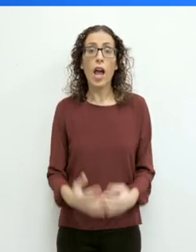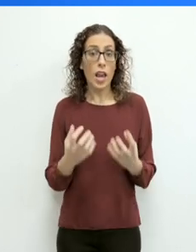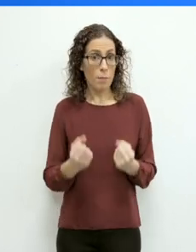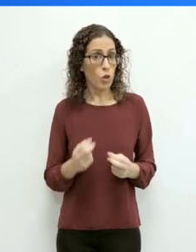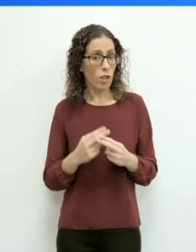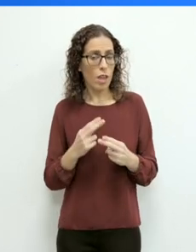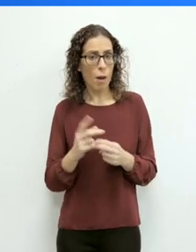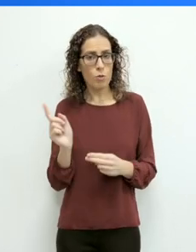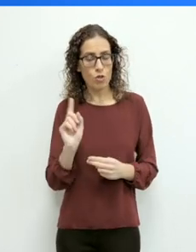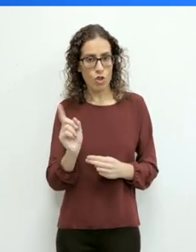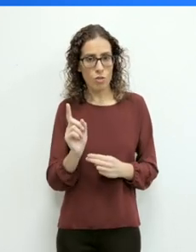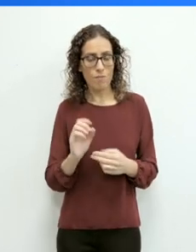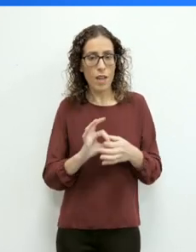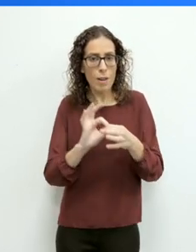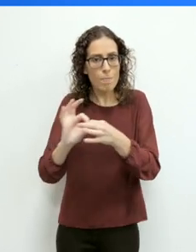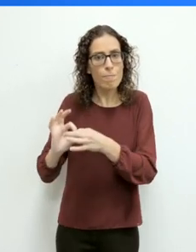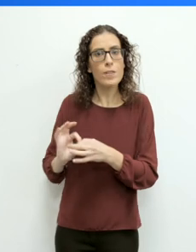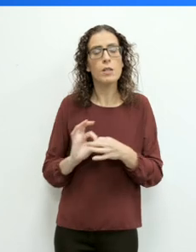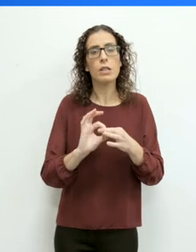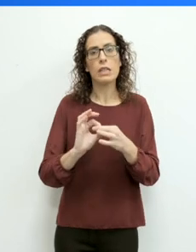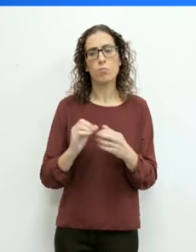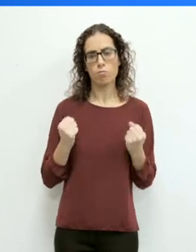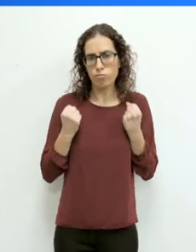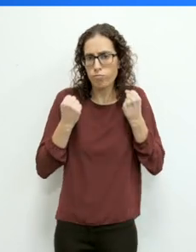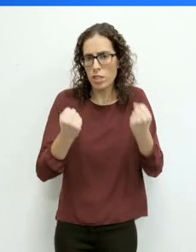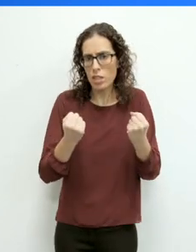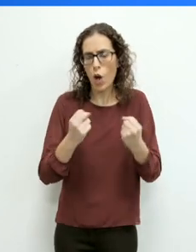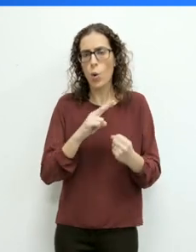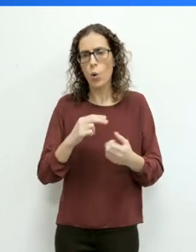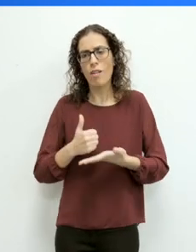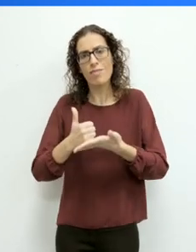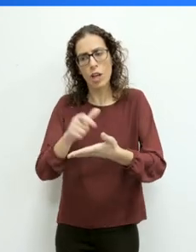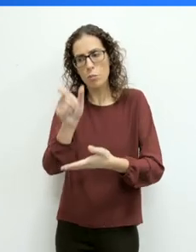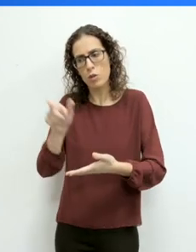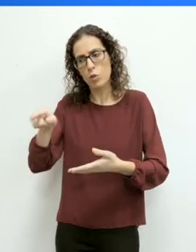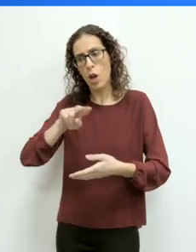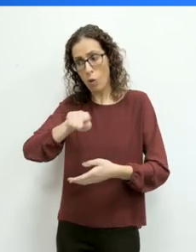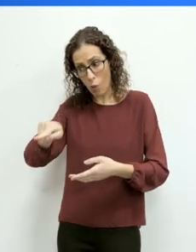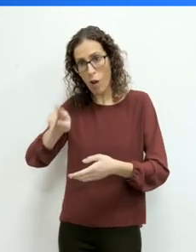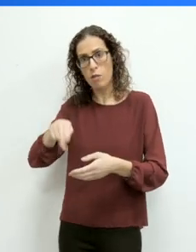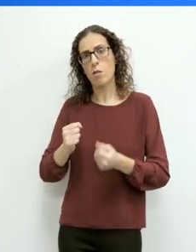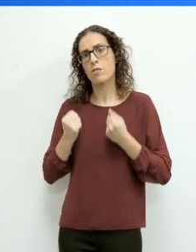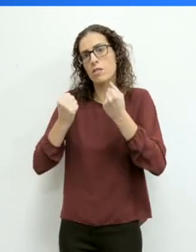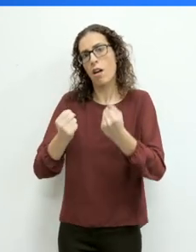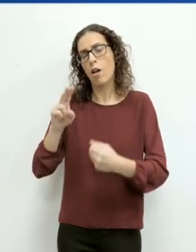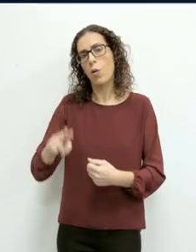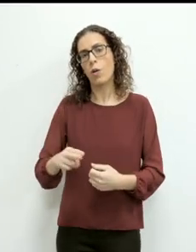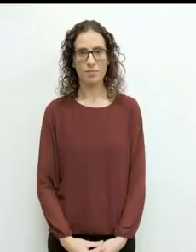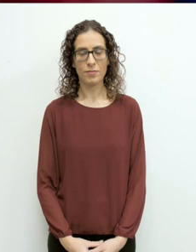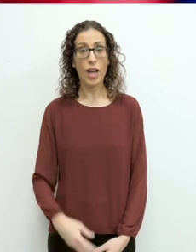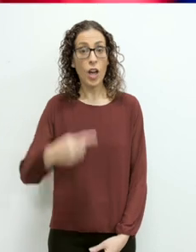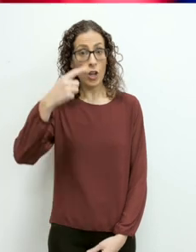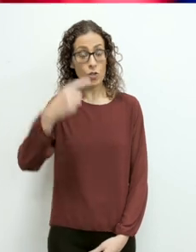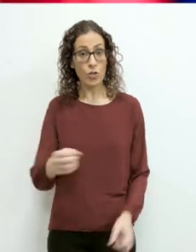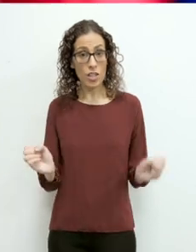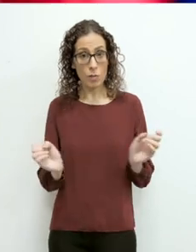uwa li flimkien nissahħu un-sahħu anke li l-dawn il-personi. Il